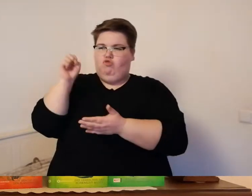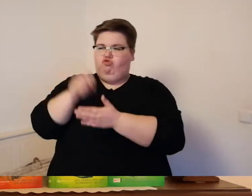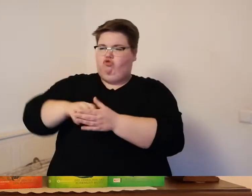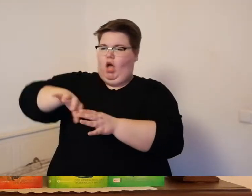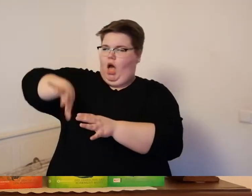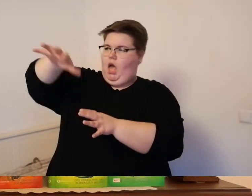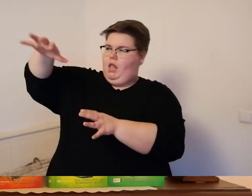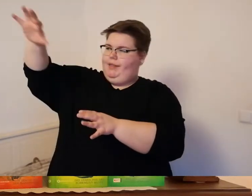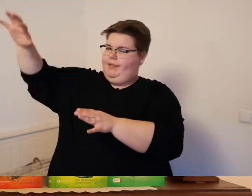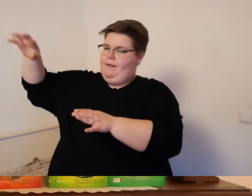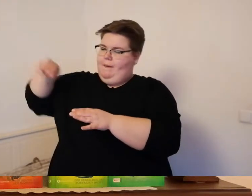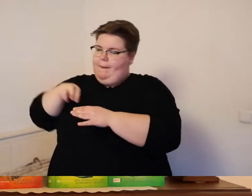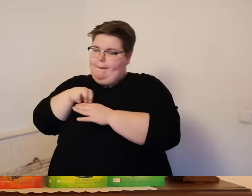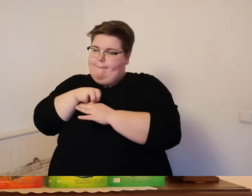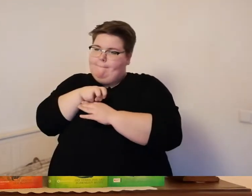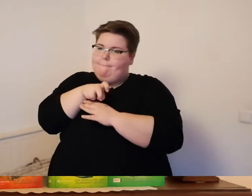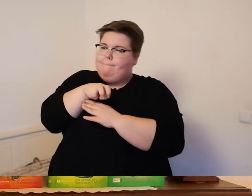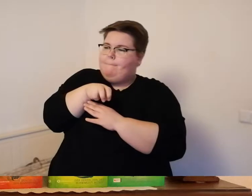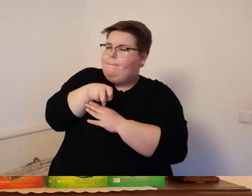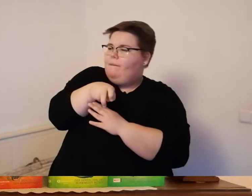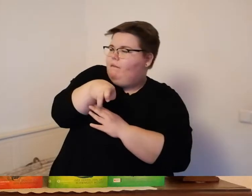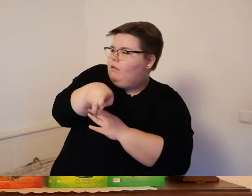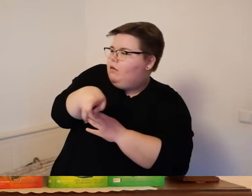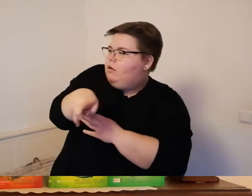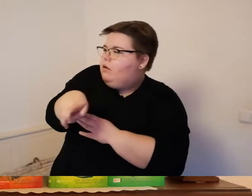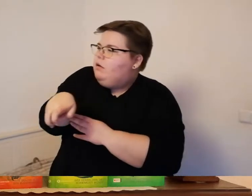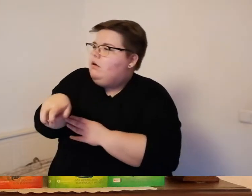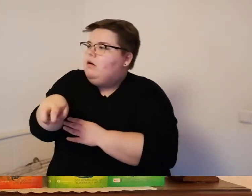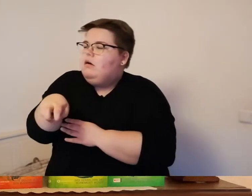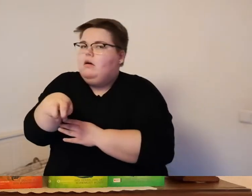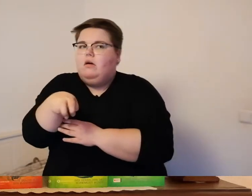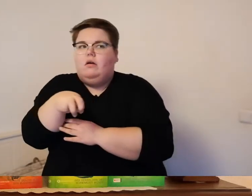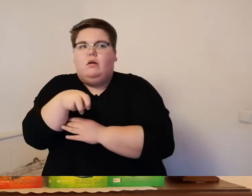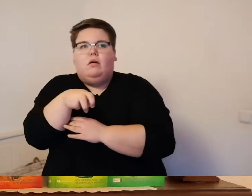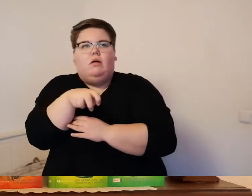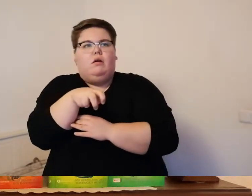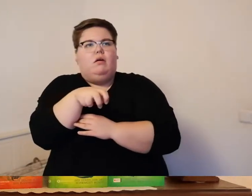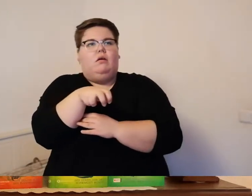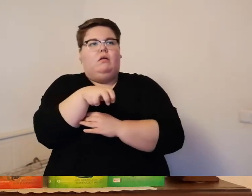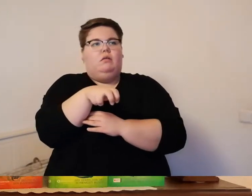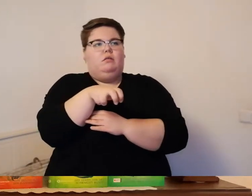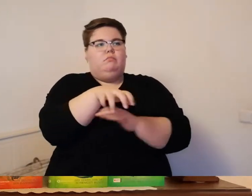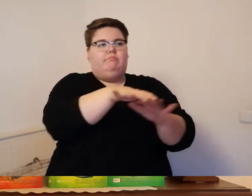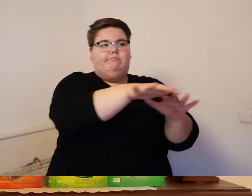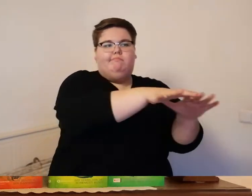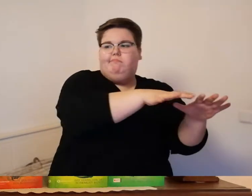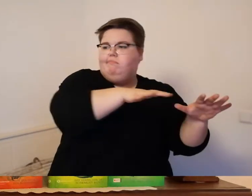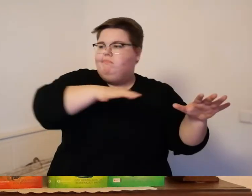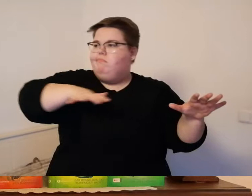felsnase herum die ihm den blick auf den rest des felsen versperrte auf dem er gelandet war